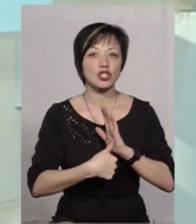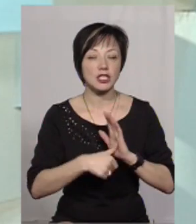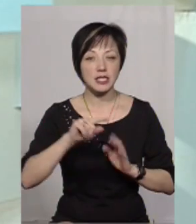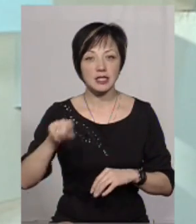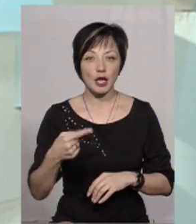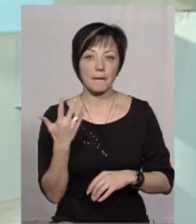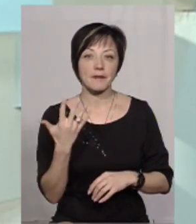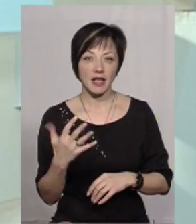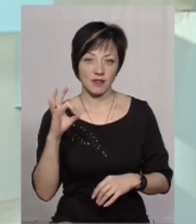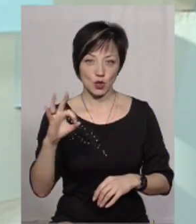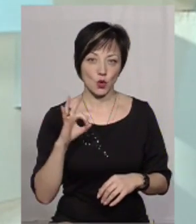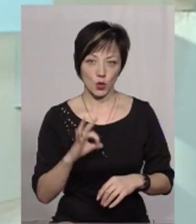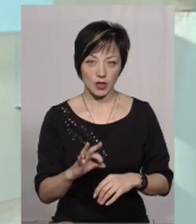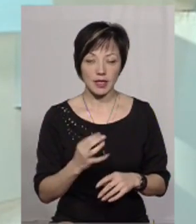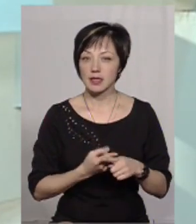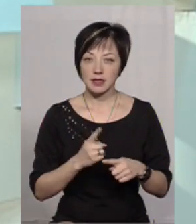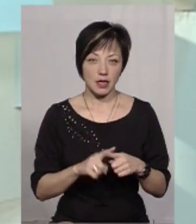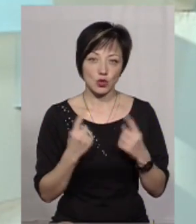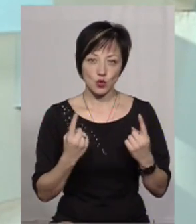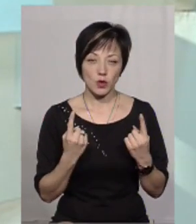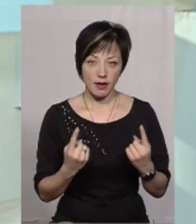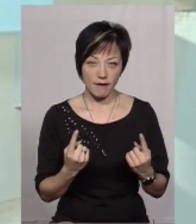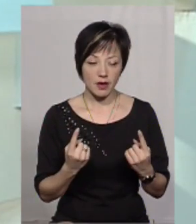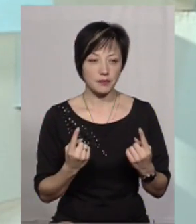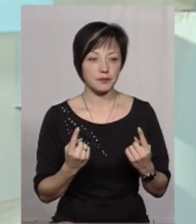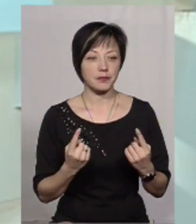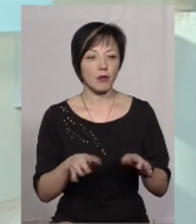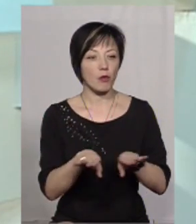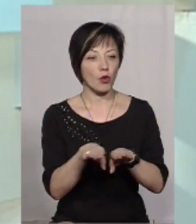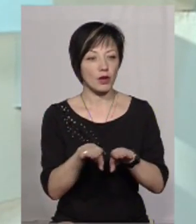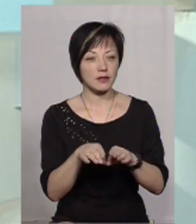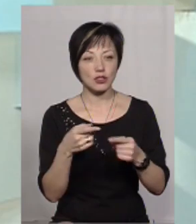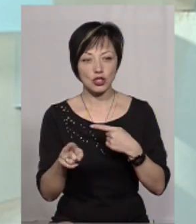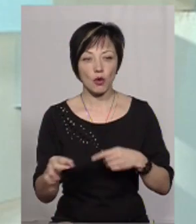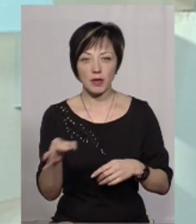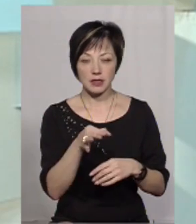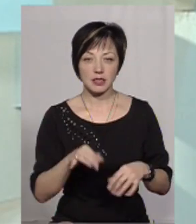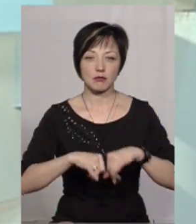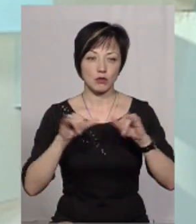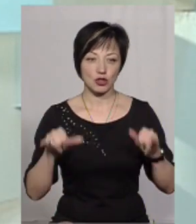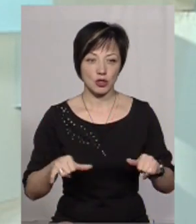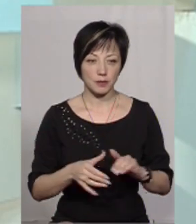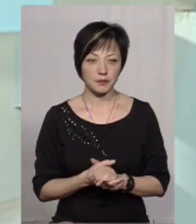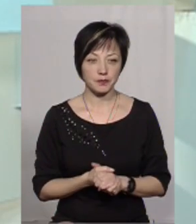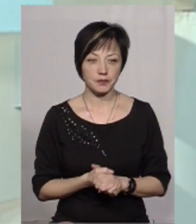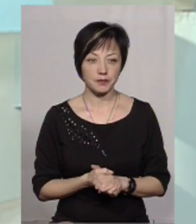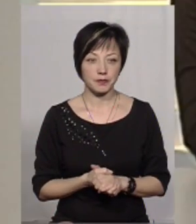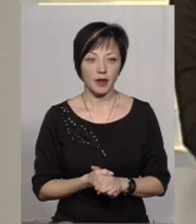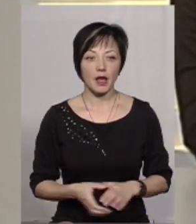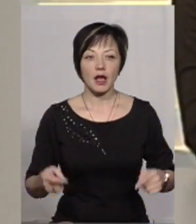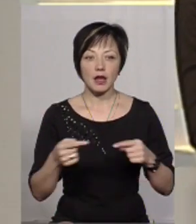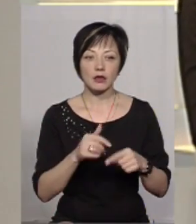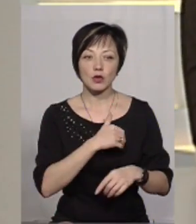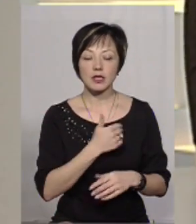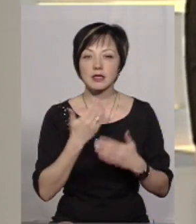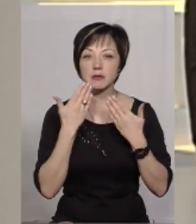,5%. Тобто це порівняно з іншими областями суттєве збільшення. От якраз